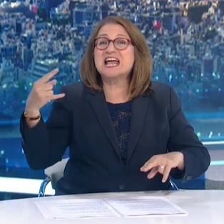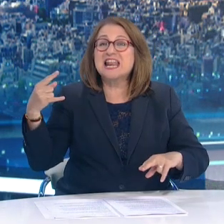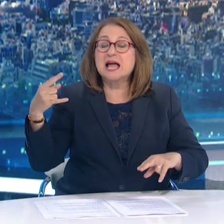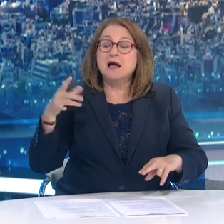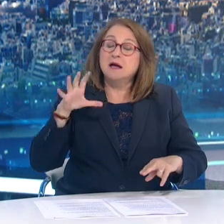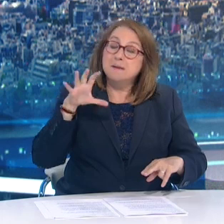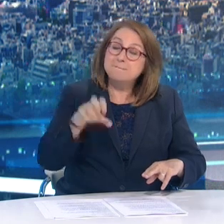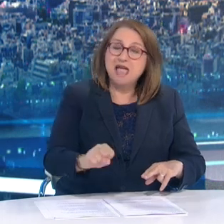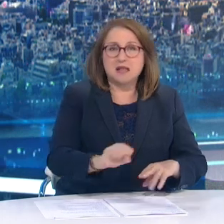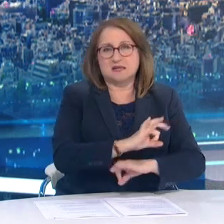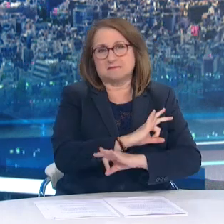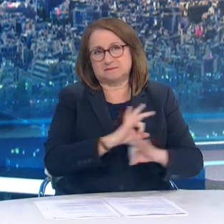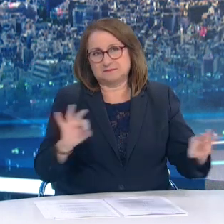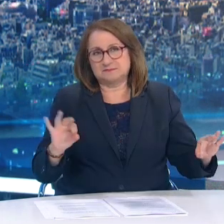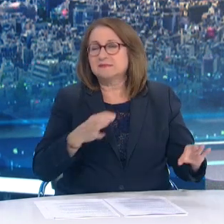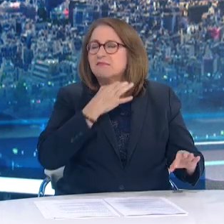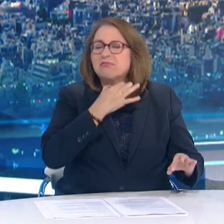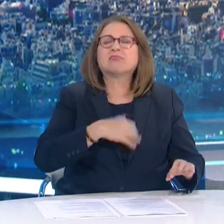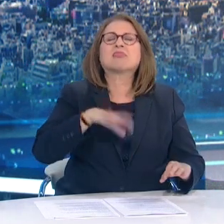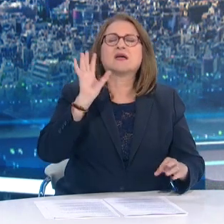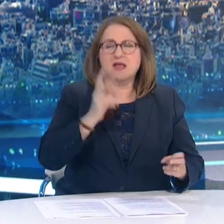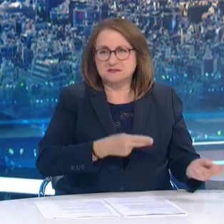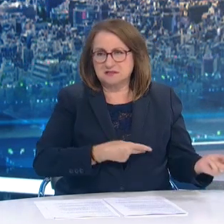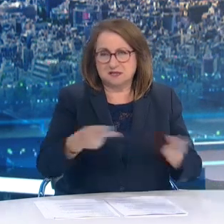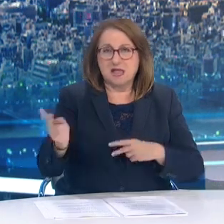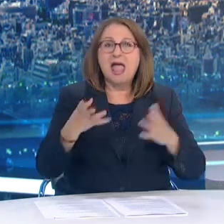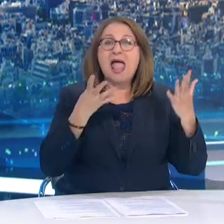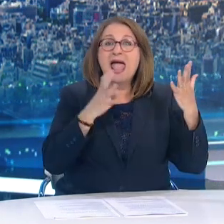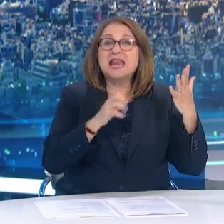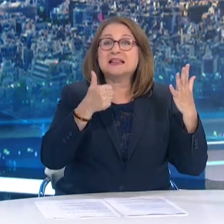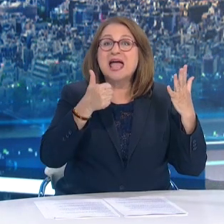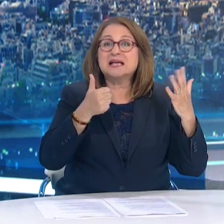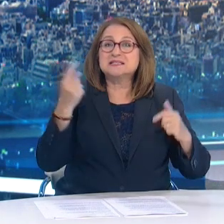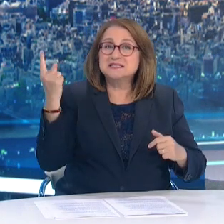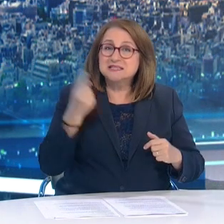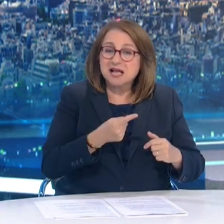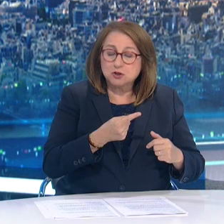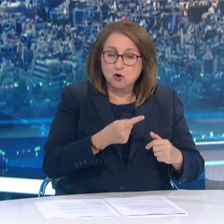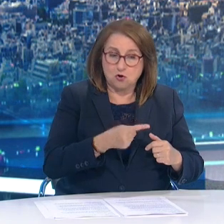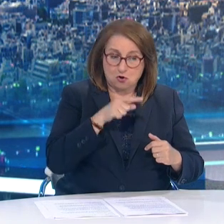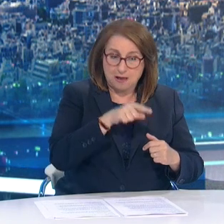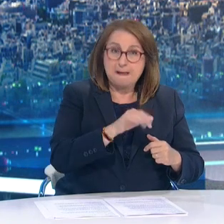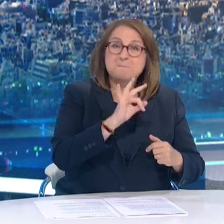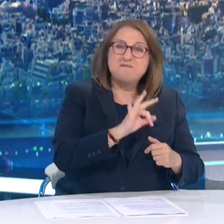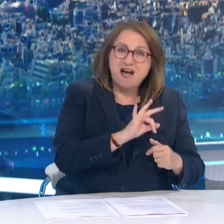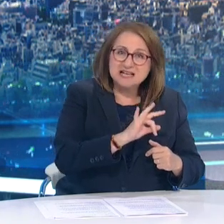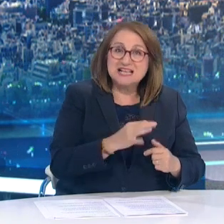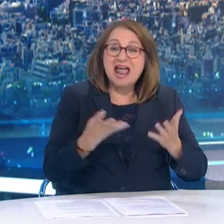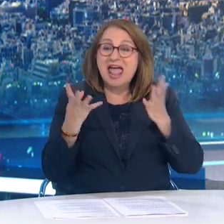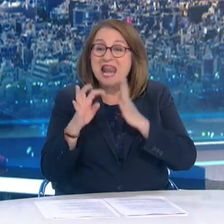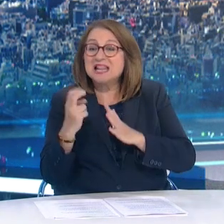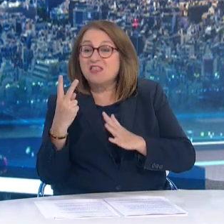και ανάγκη νοσηλείας λόγω κορονοϊού σε ποσοστό 96% και 92% αντίστοιχα. Μόλις προχτές